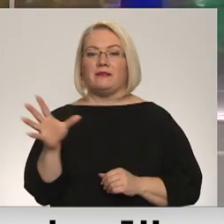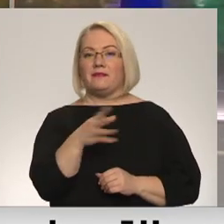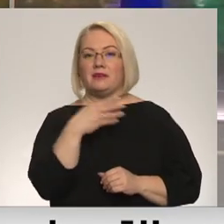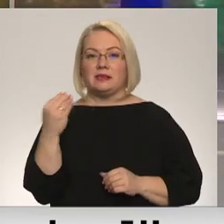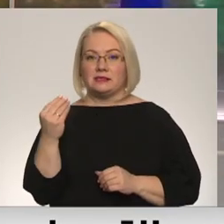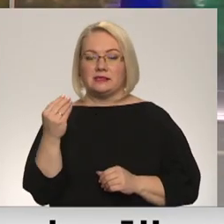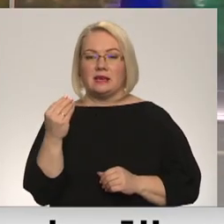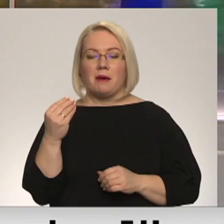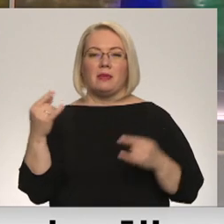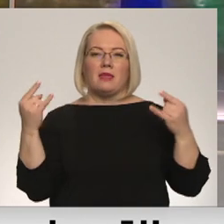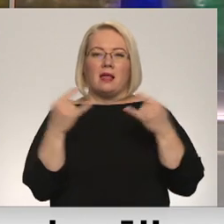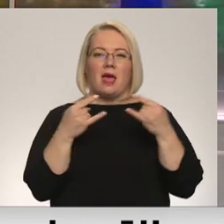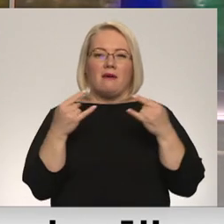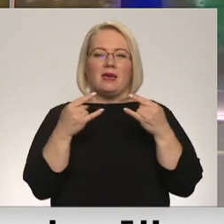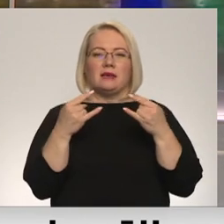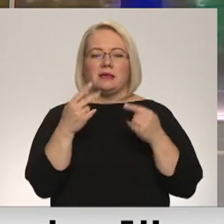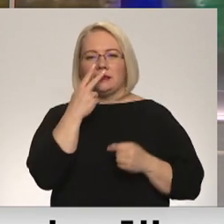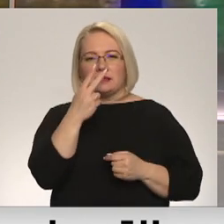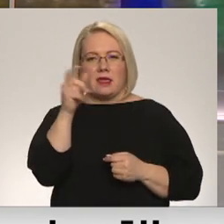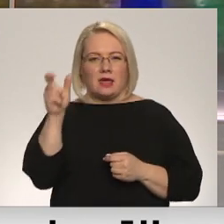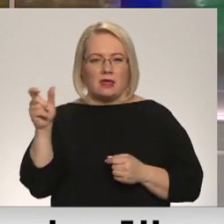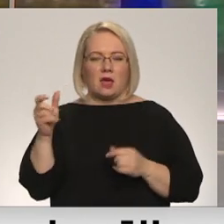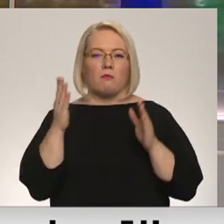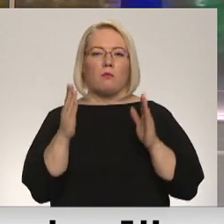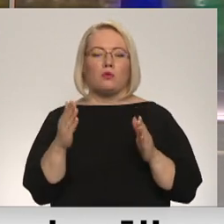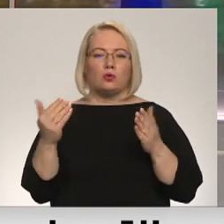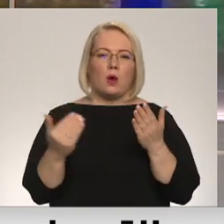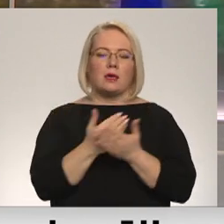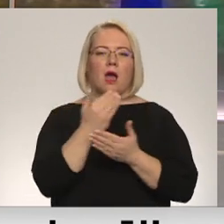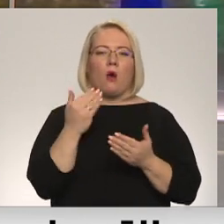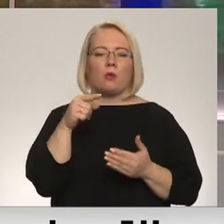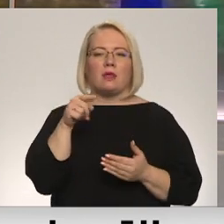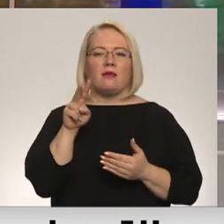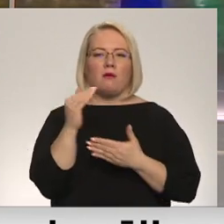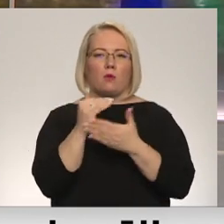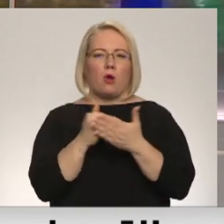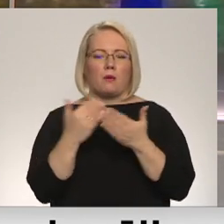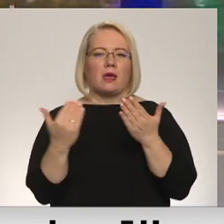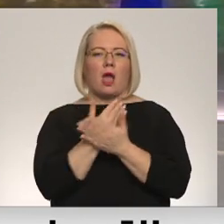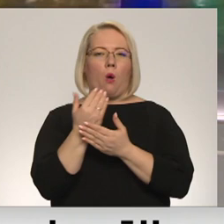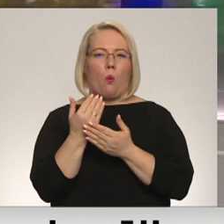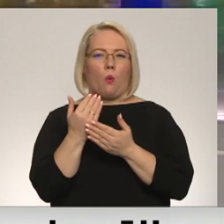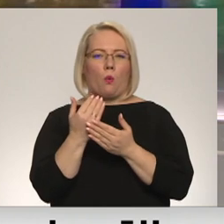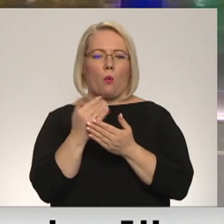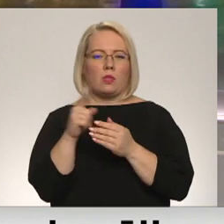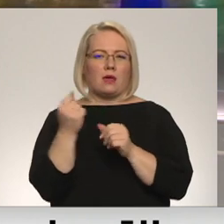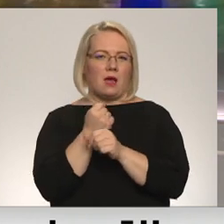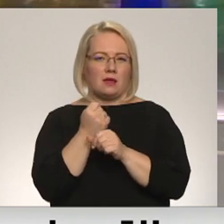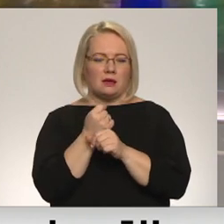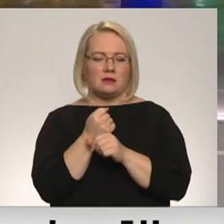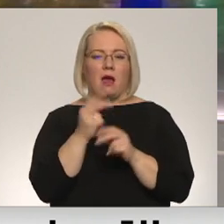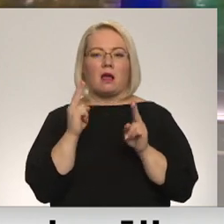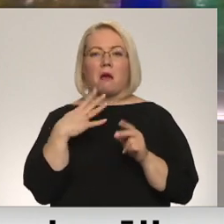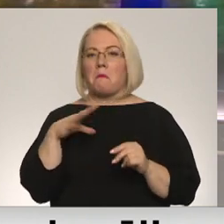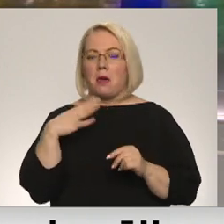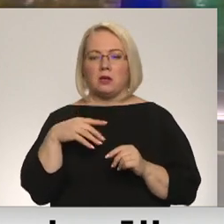virsēms. Televīzijas apraidas skatītājiem būs jāpārskaņot TV programmas. Kāpēc un kā to izdarīt, stāstu